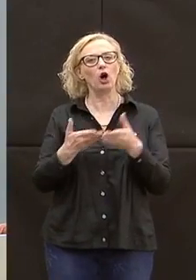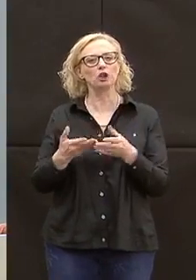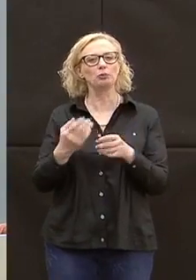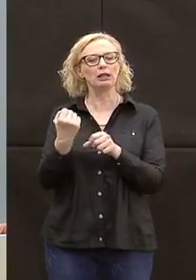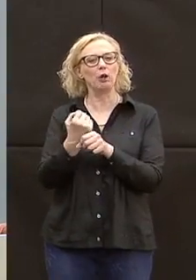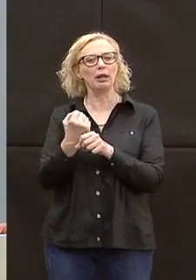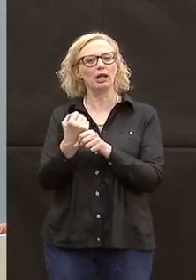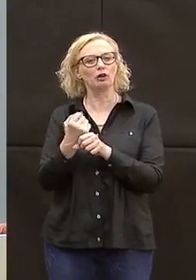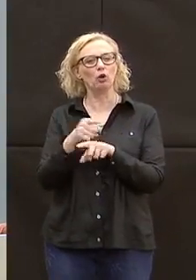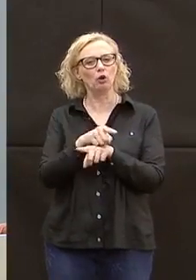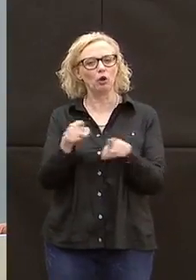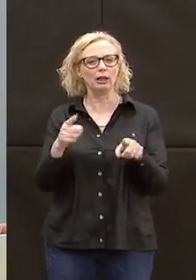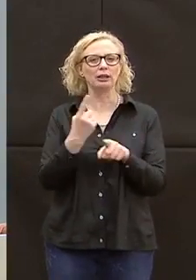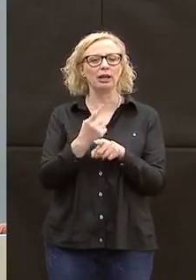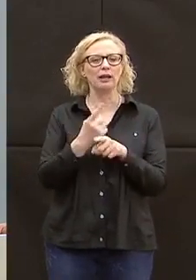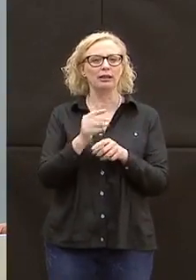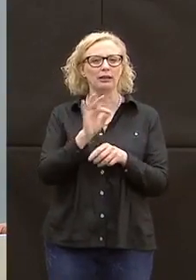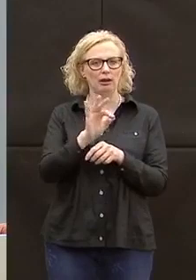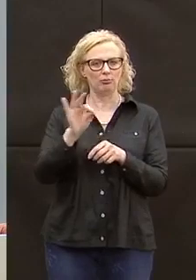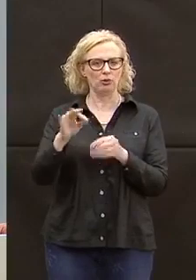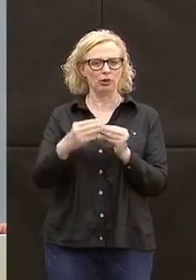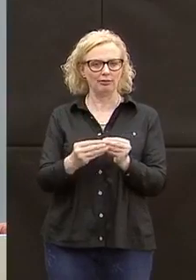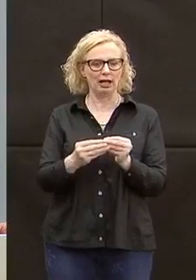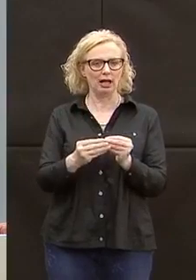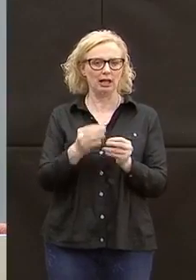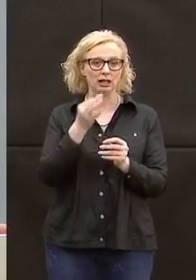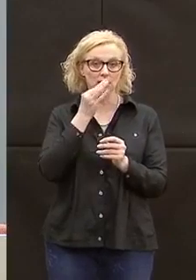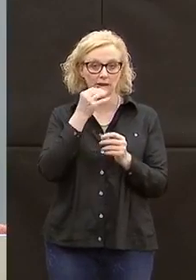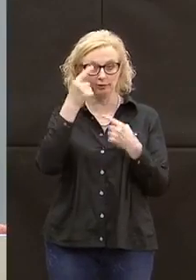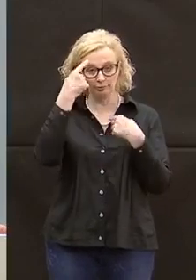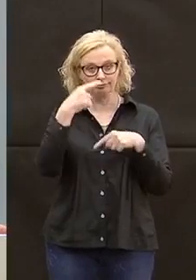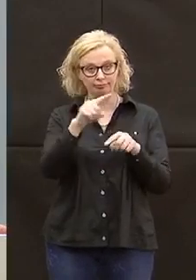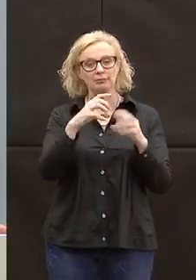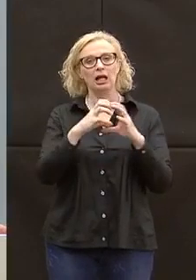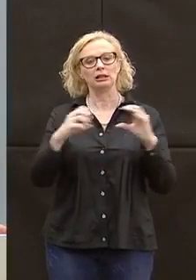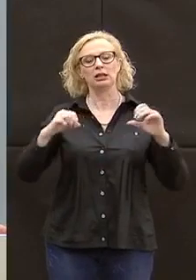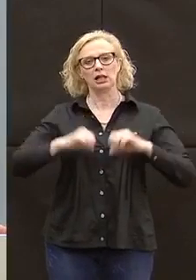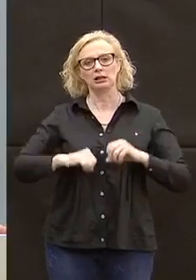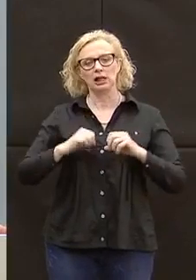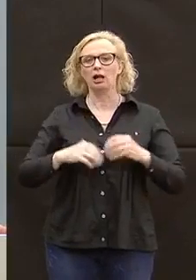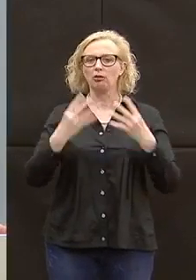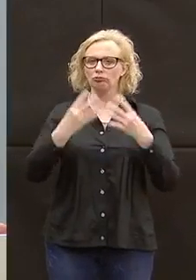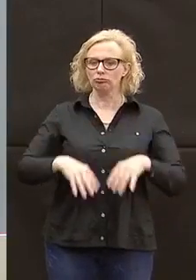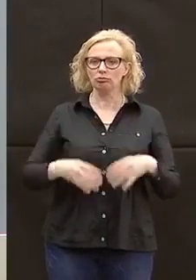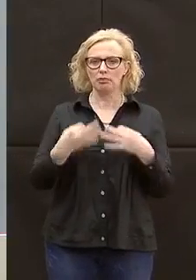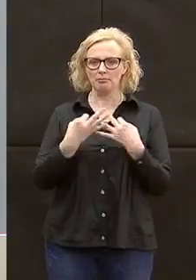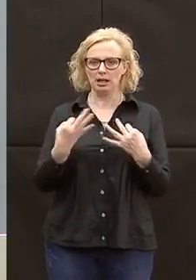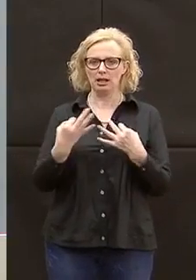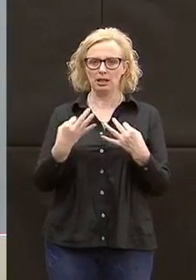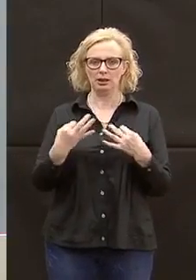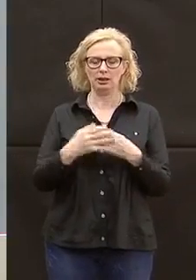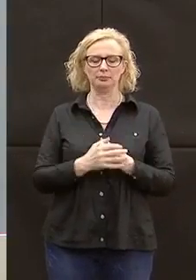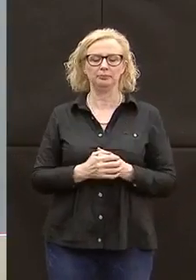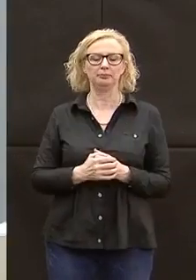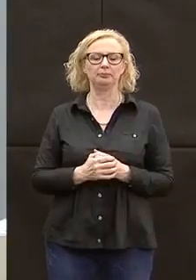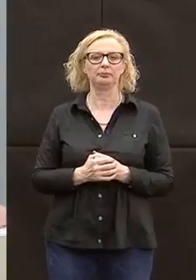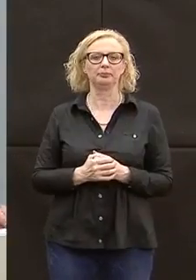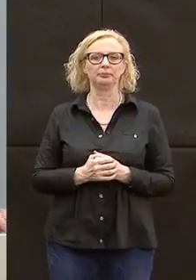operatori da fare i tamponi e quindi verrà gestito il tutto dall'azienda sanitaria proprio per organizzare al meglio i tamponi sul territorio.